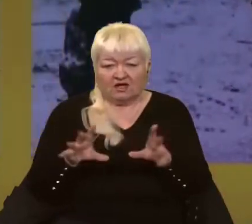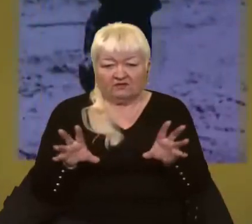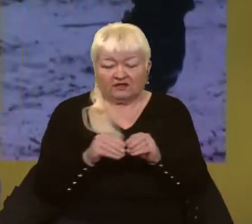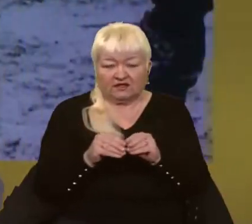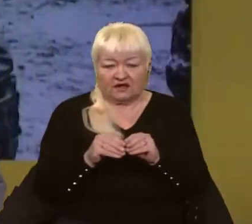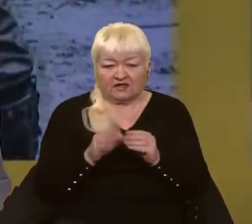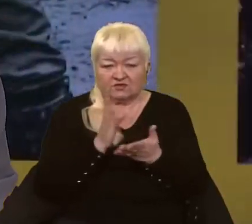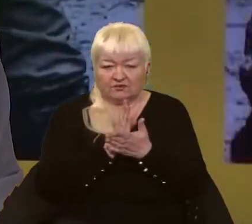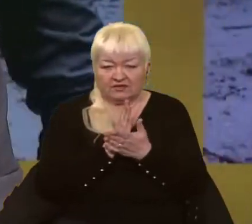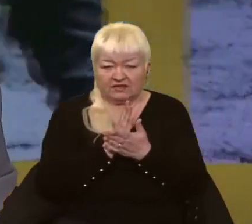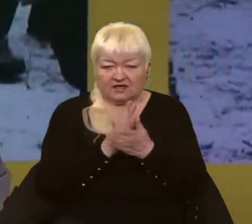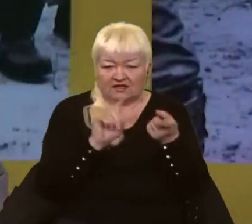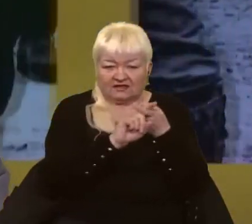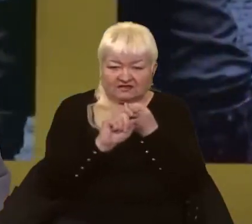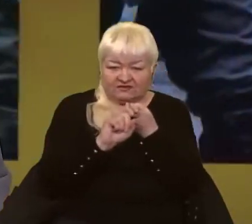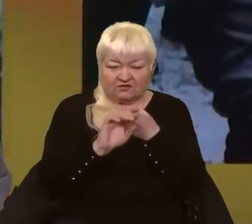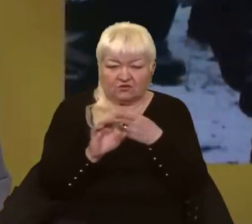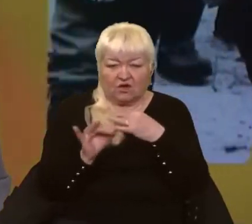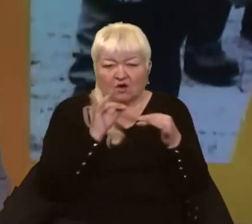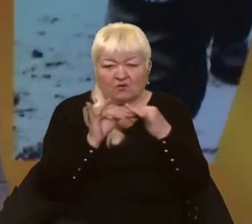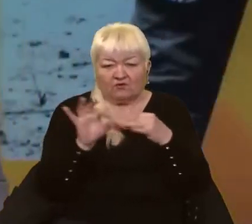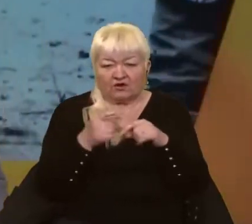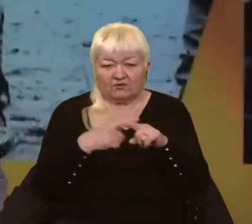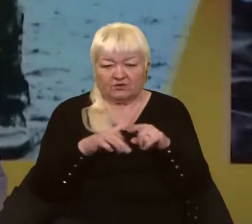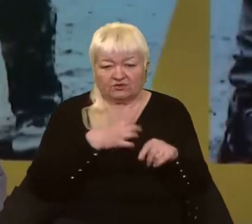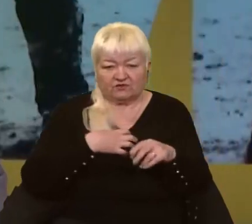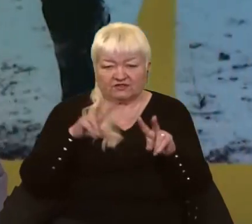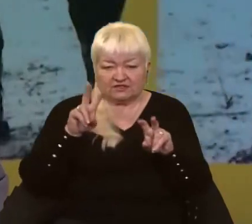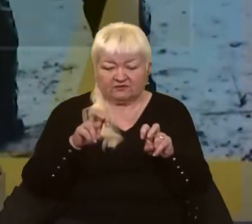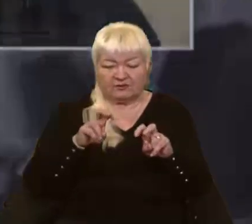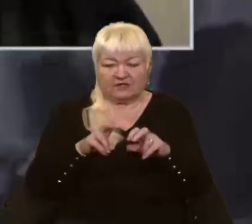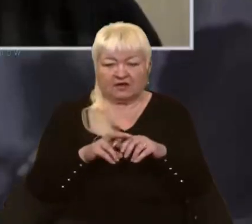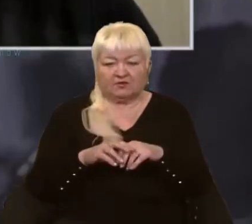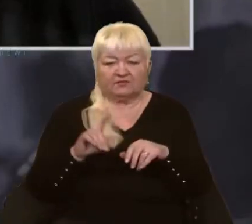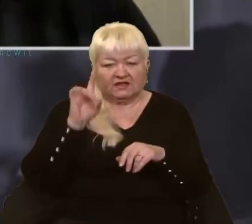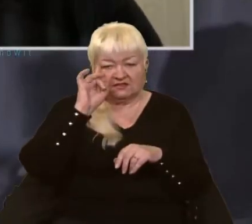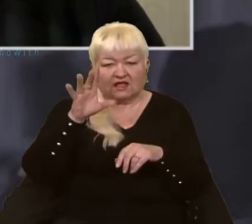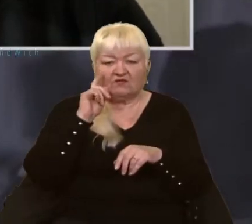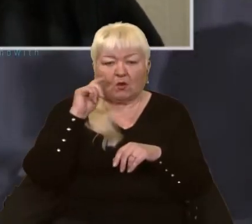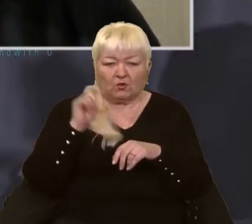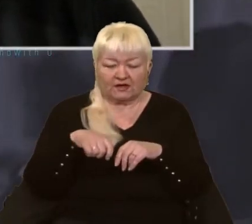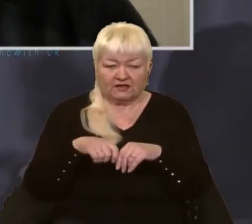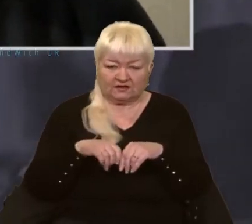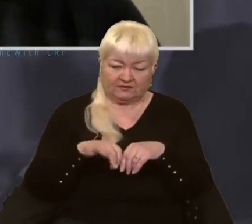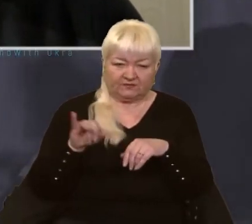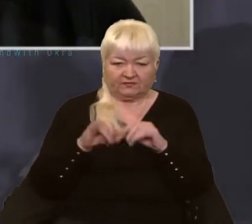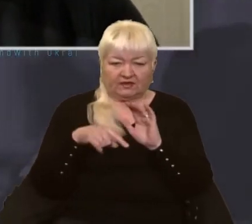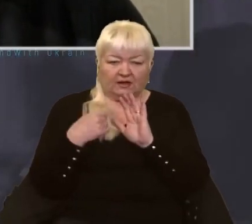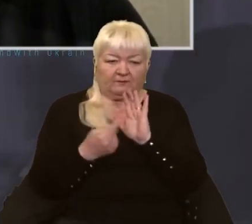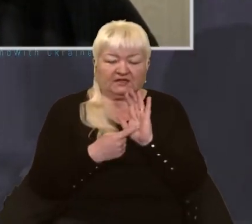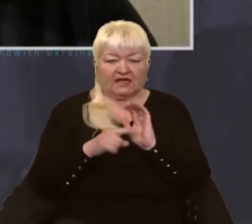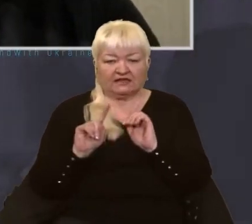нами на зв'язку. От якраз поговоримо про цю важливу тему. Євгене, вітаю, дякуємо, що з нами. Слава Україні! І питання